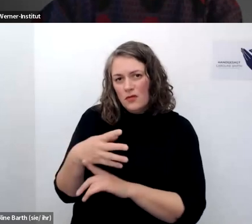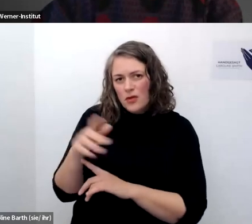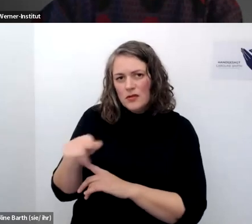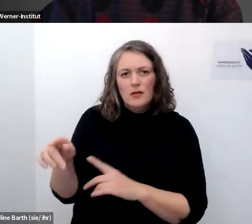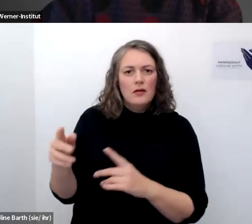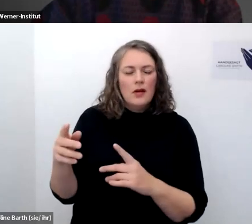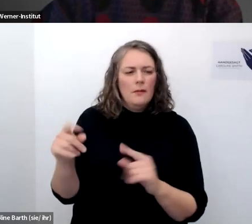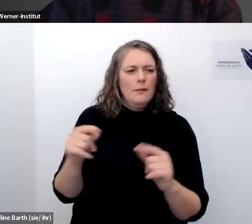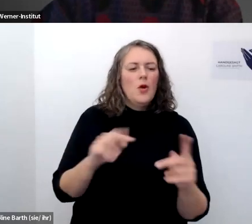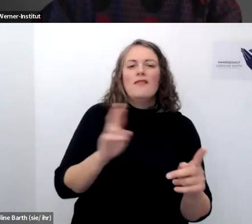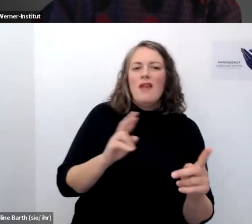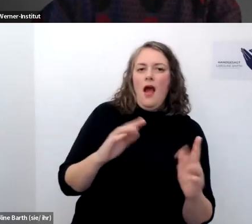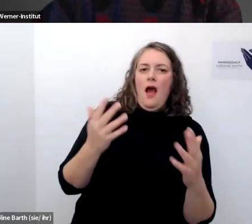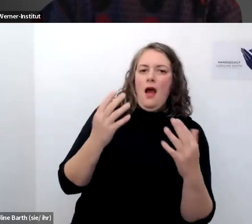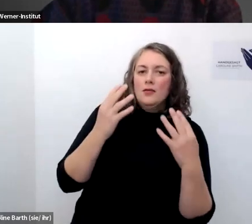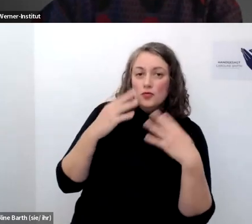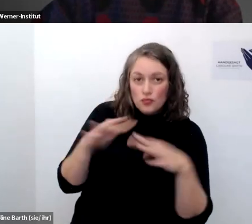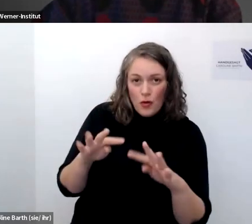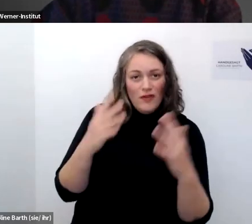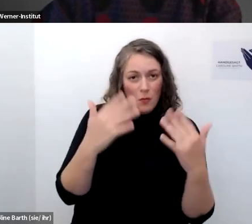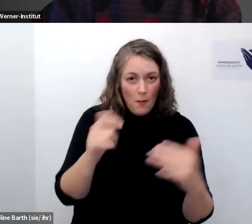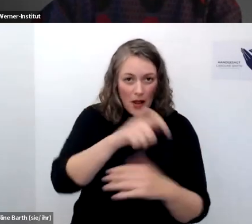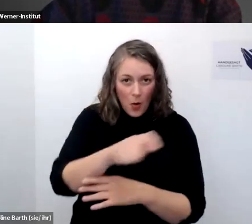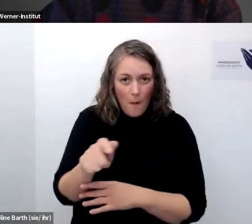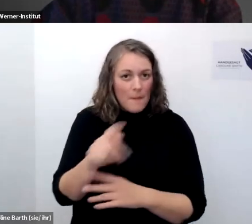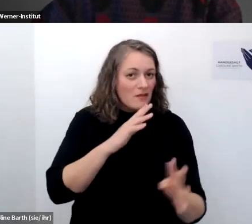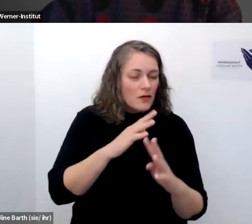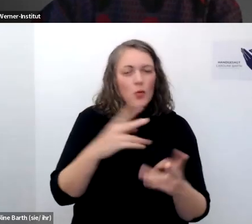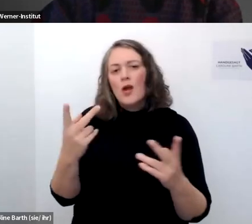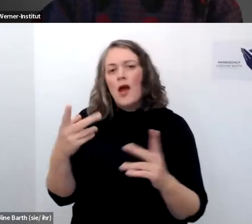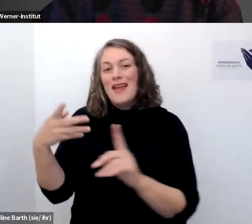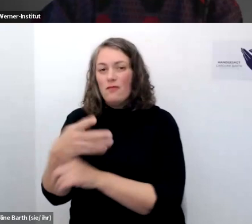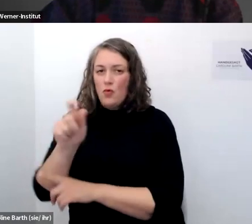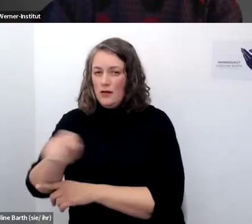in floren influenza influenza interviewen oder beide vielleicht